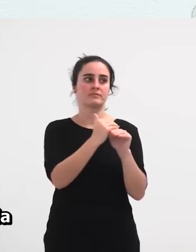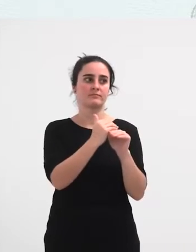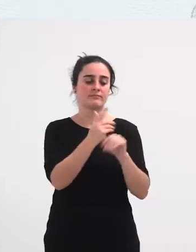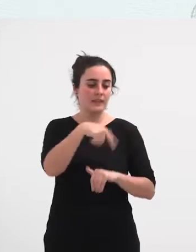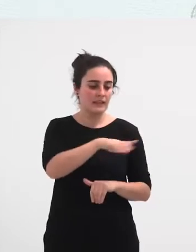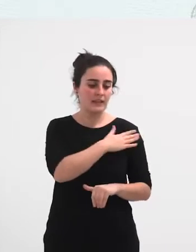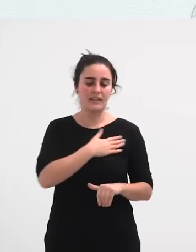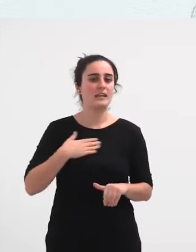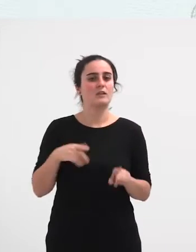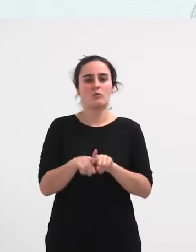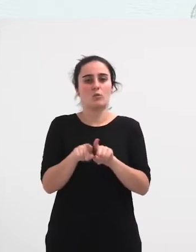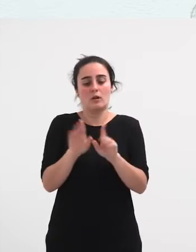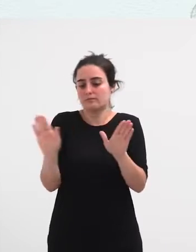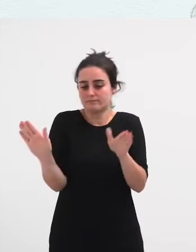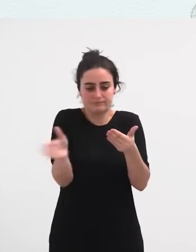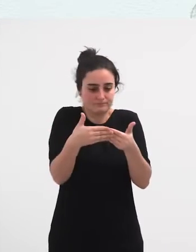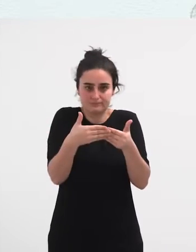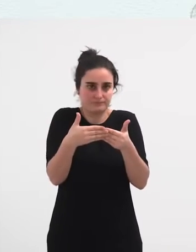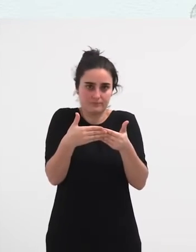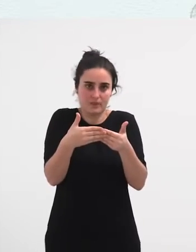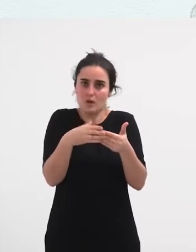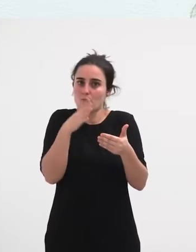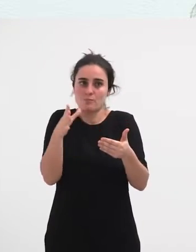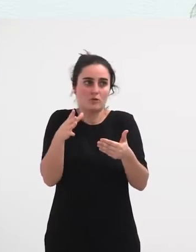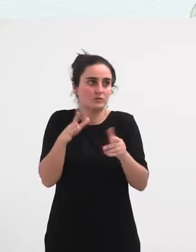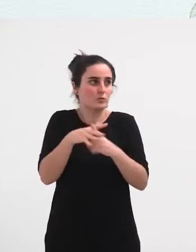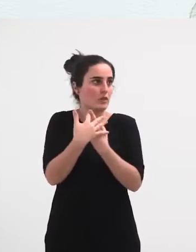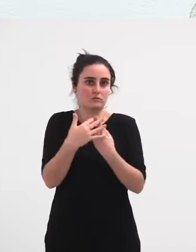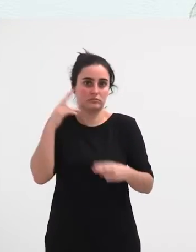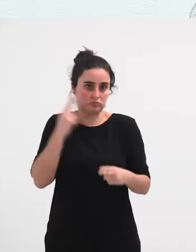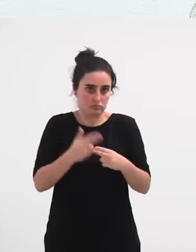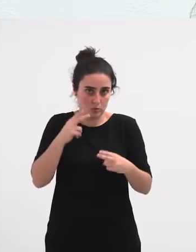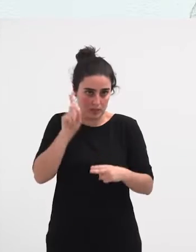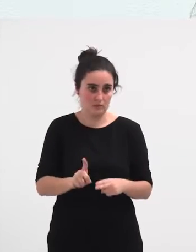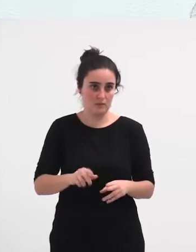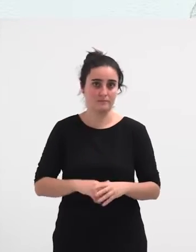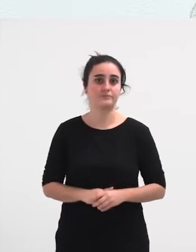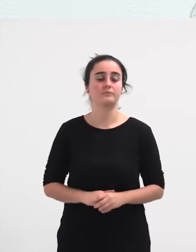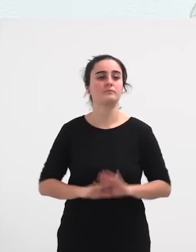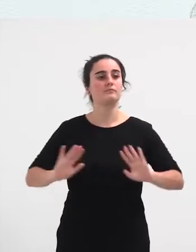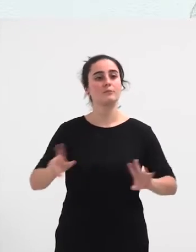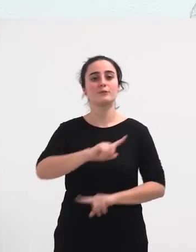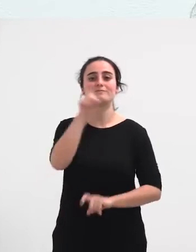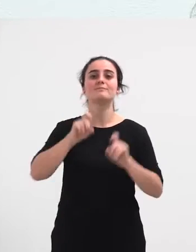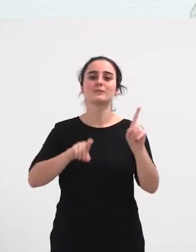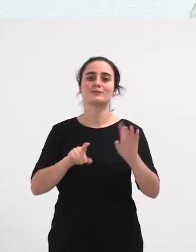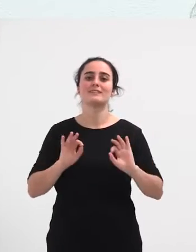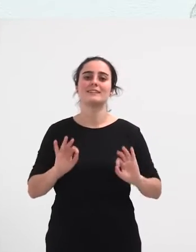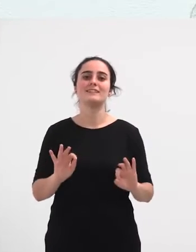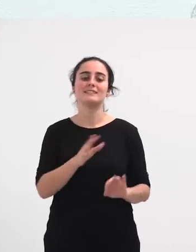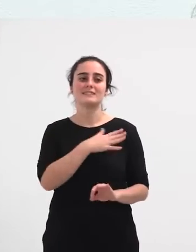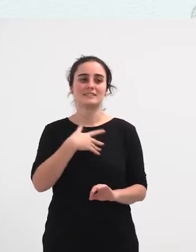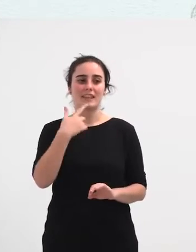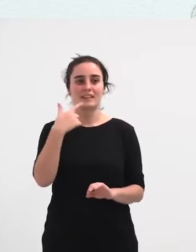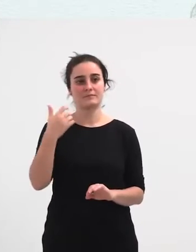bide hori itxi oso gorra delako. Baina, galdera hor dago, zer